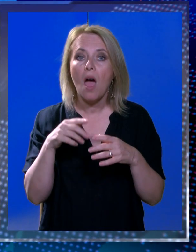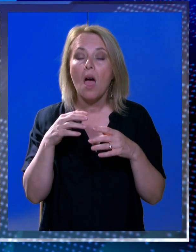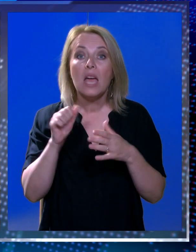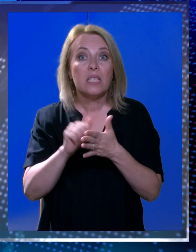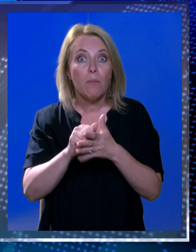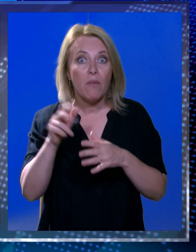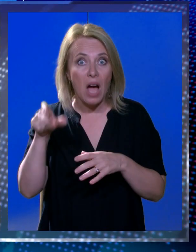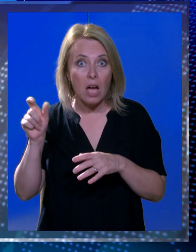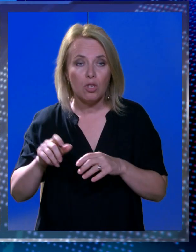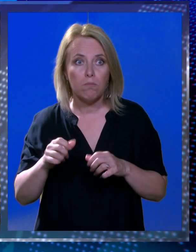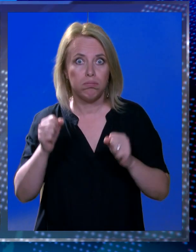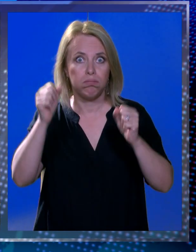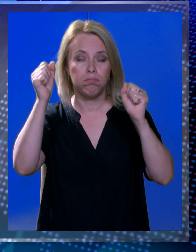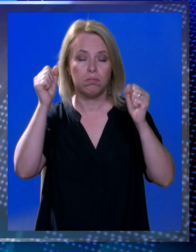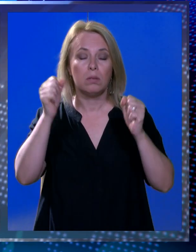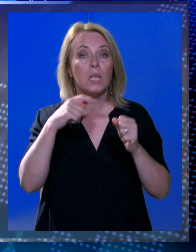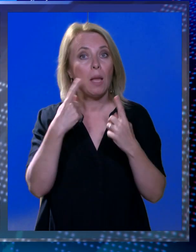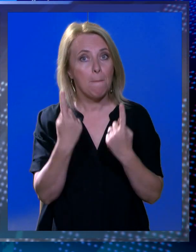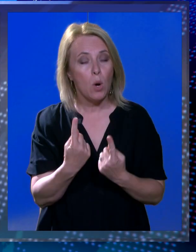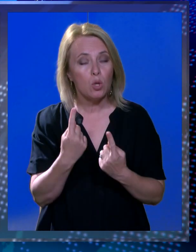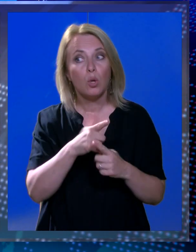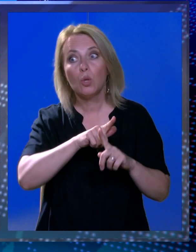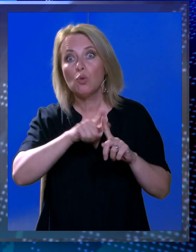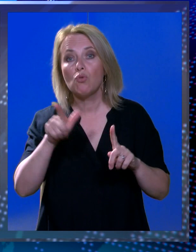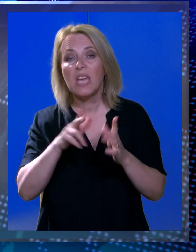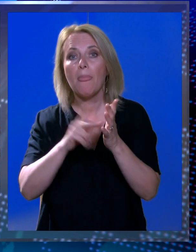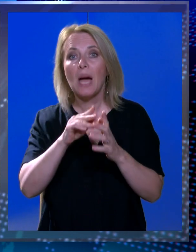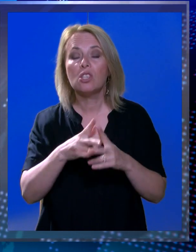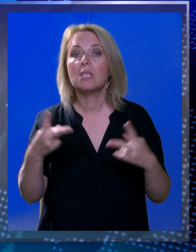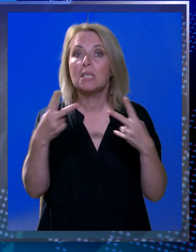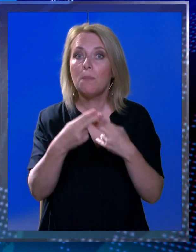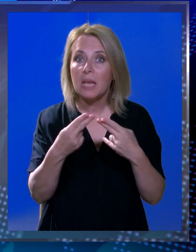i poručio kako postoje drugi način za spriječavanje pretjerane apartmanizacije.